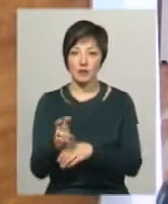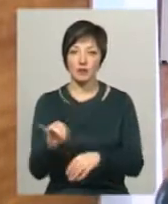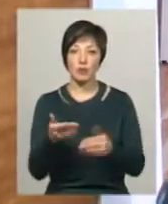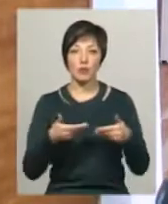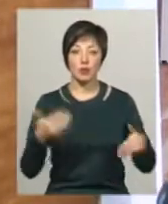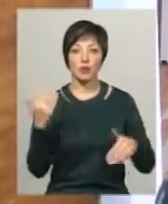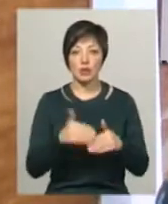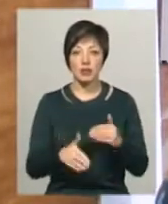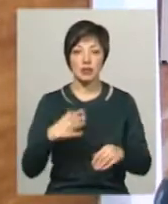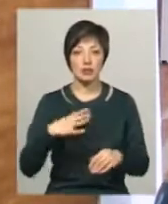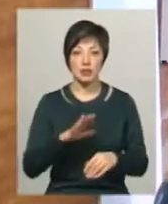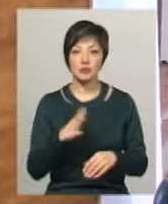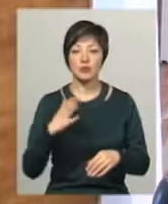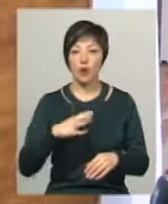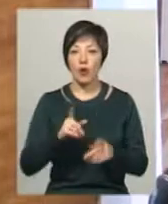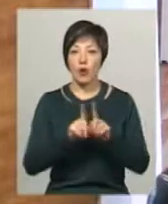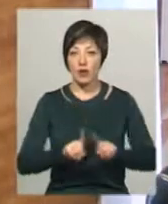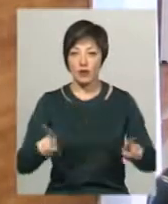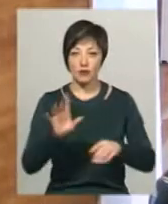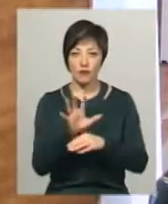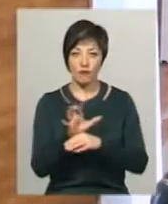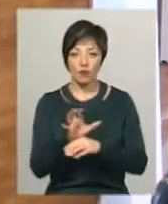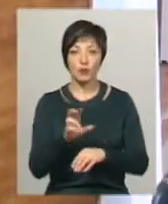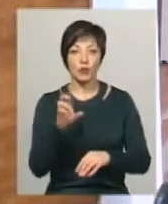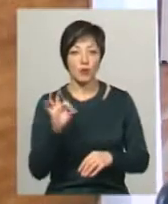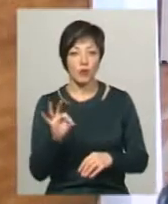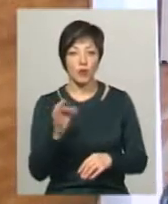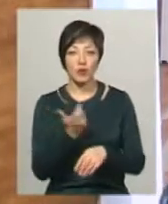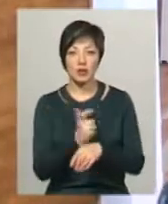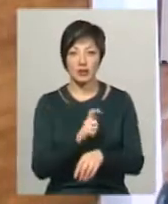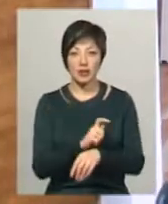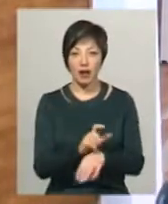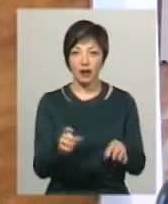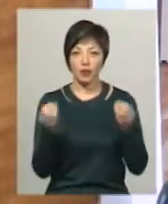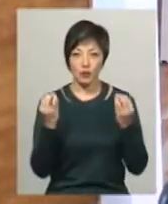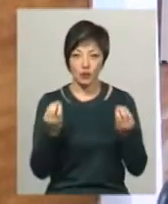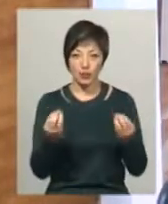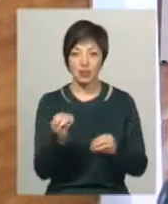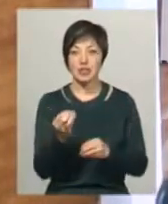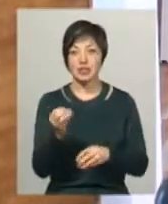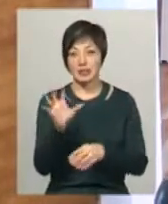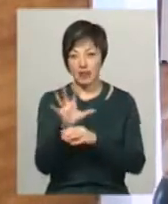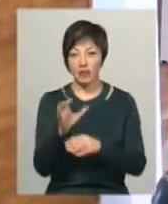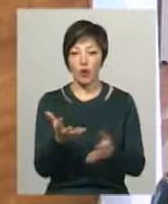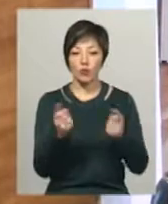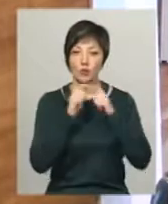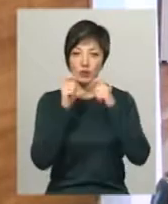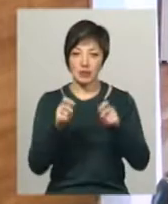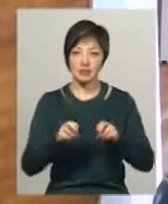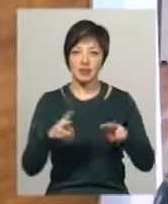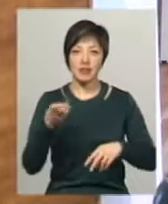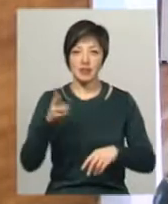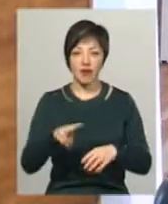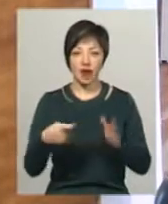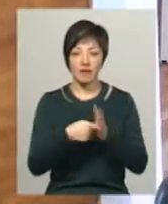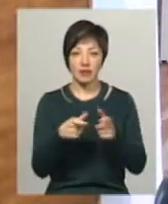і ми вже з нетерпінням чекаємо на оригінальніше фото, адже найкрутіше селфі отримає від нас спеціальний подарунок – це два